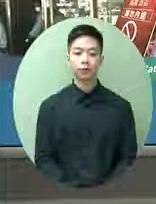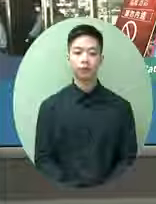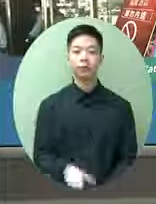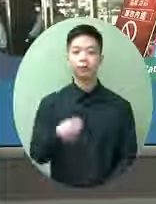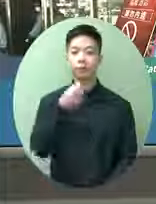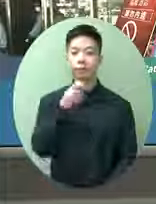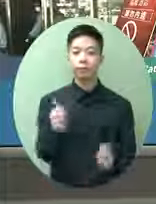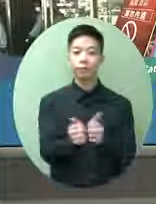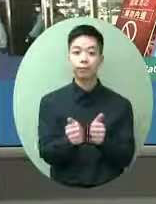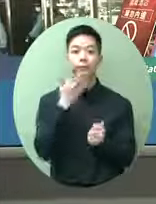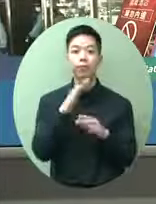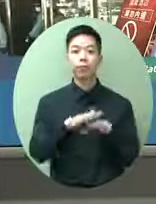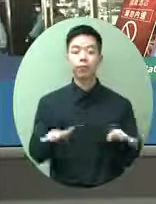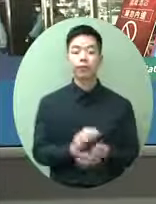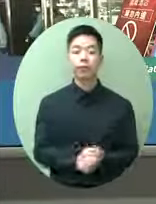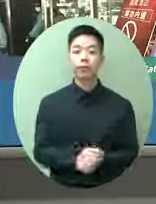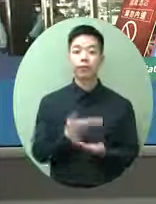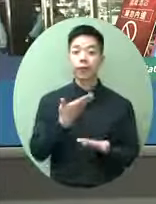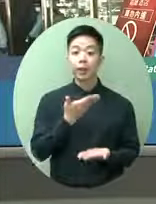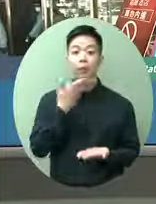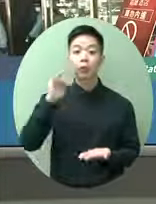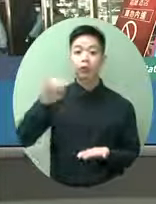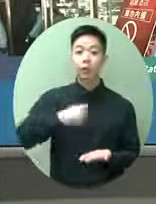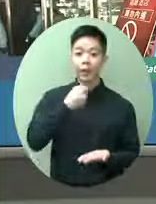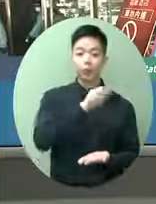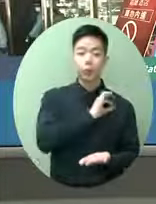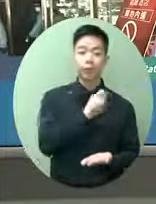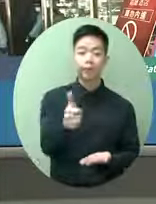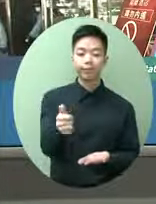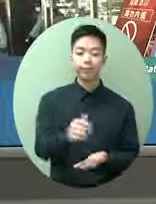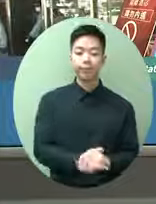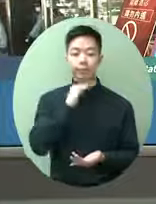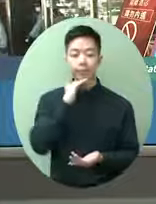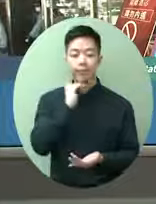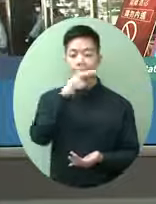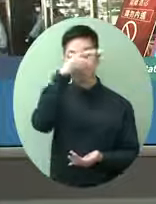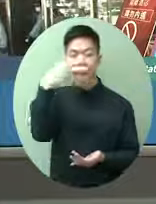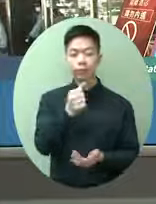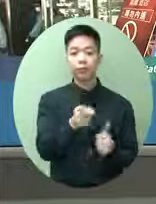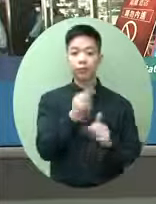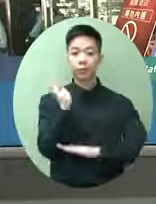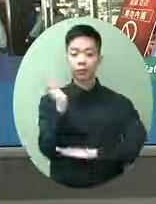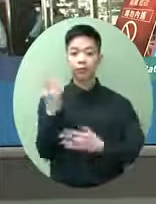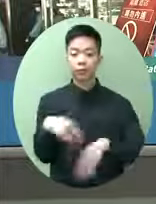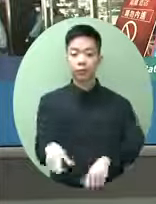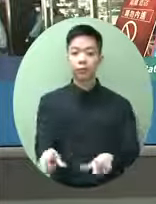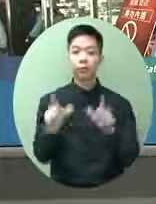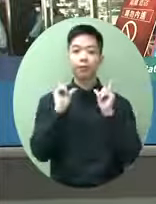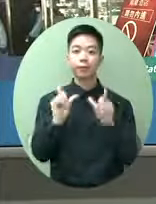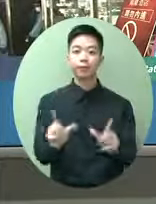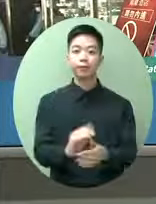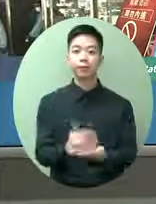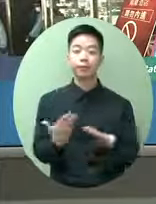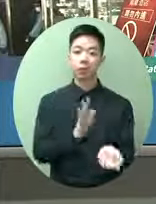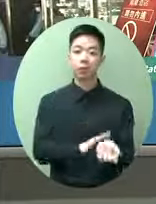各位傳媒朋友 早晨也是今天早上來的記者會稍後行政長官會向大家發言之後接受大家提問因為疫情